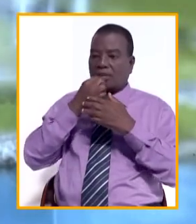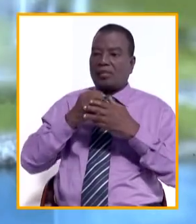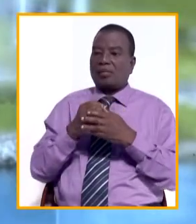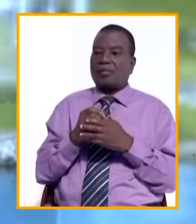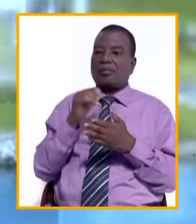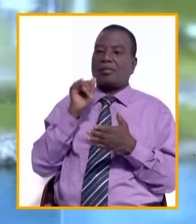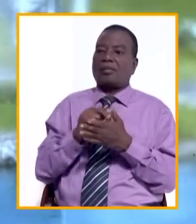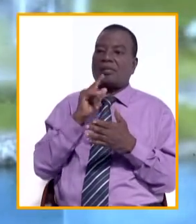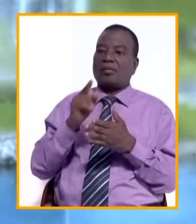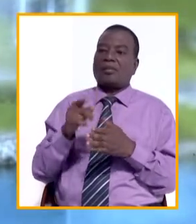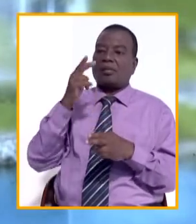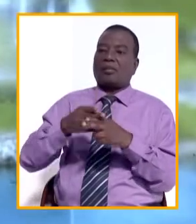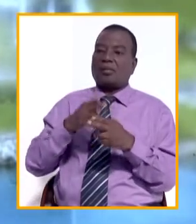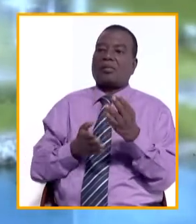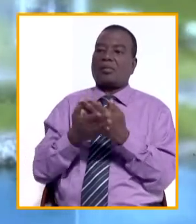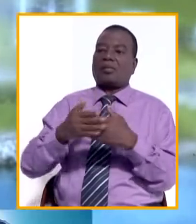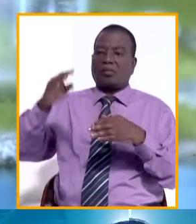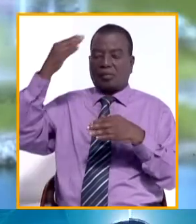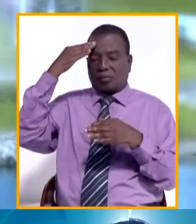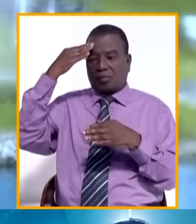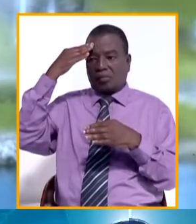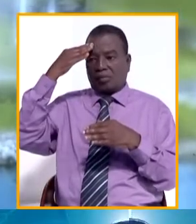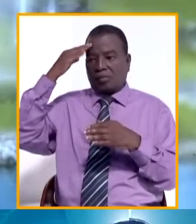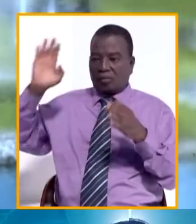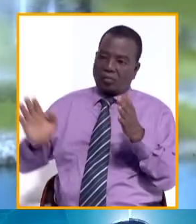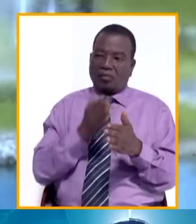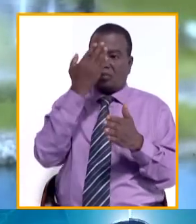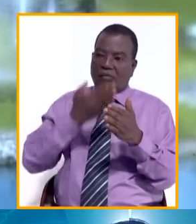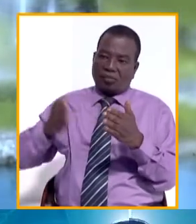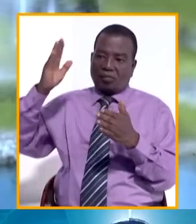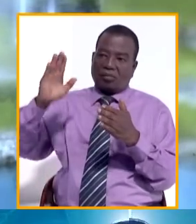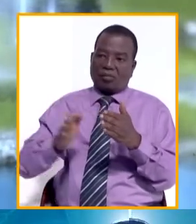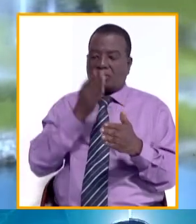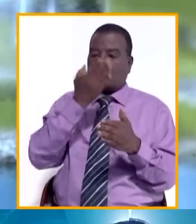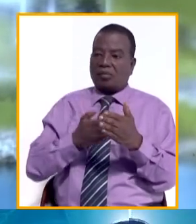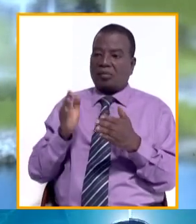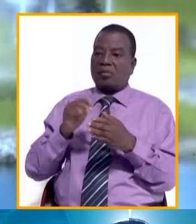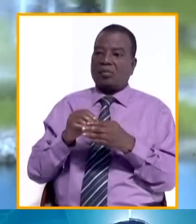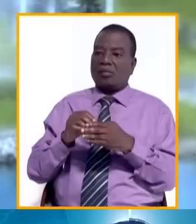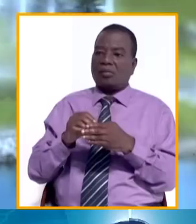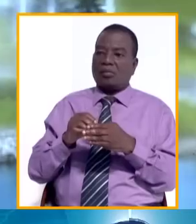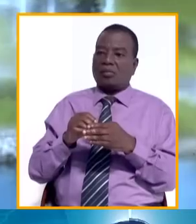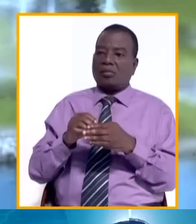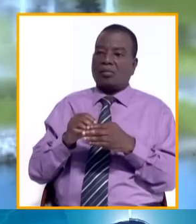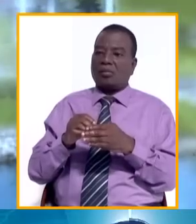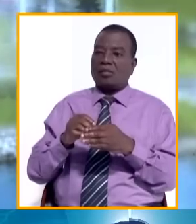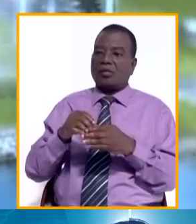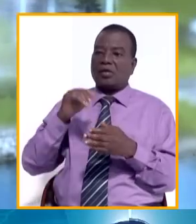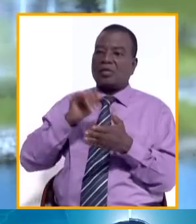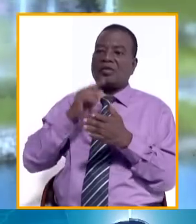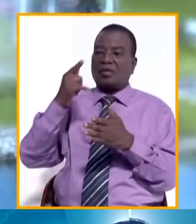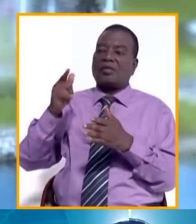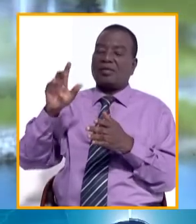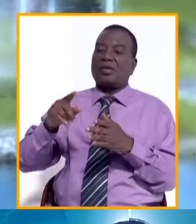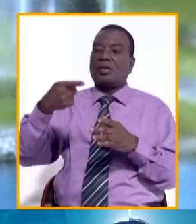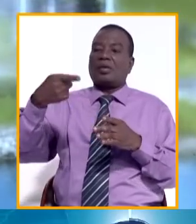C'est un nom bien connu de la sphère musicale ivoirienne, et les amoureux du Zouglou le reconnaîtront certainement. Précurseur du Zouglou, cette musique